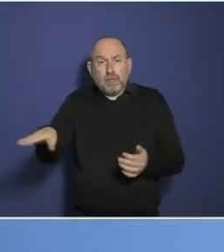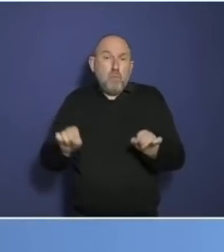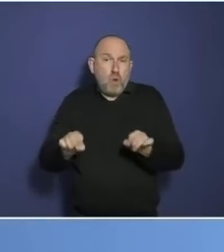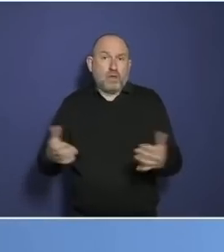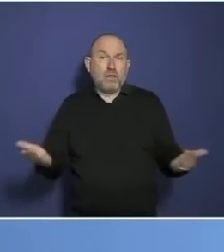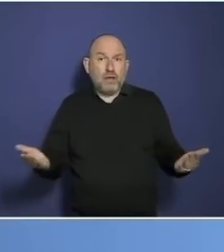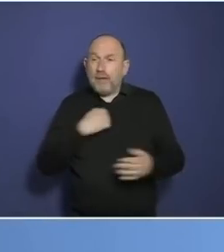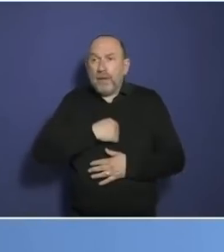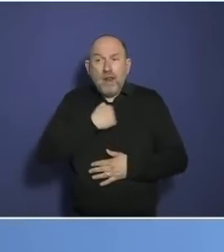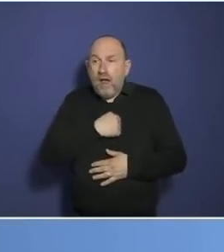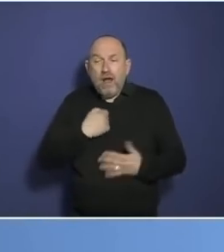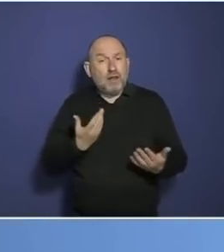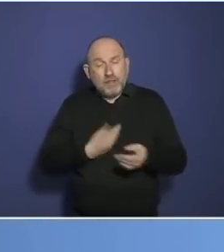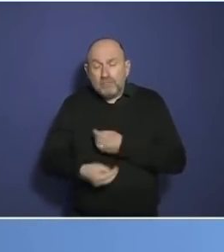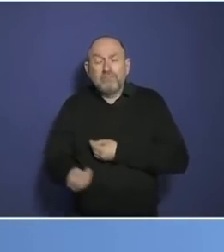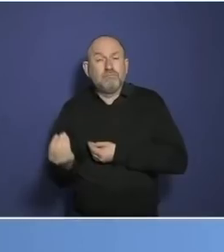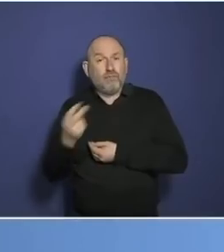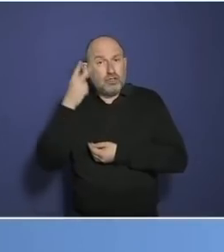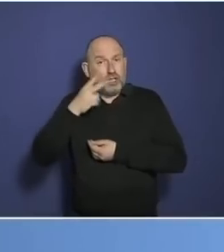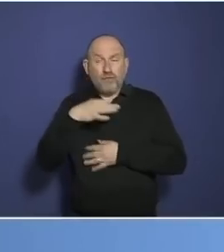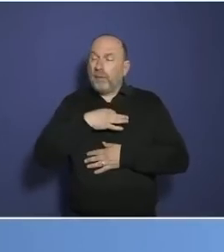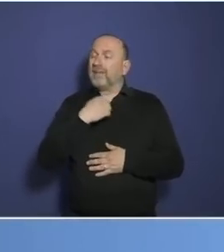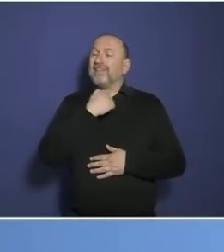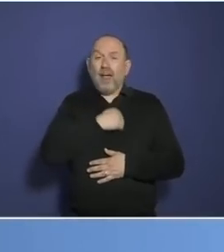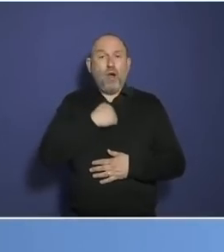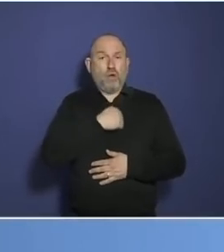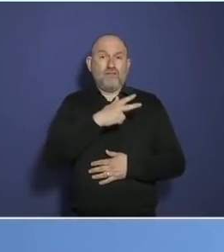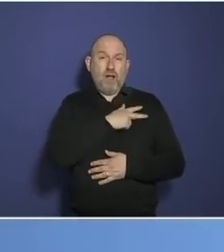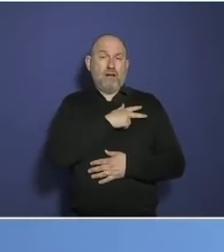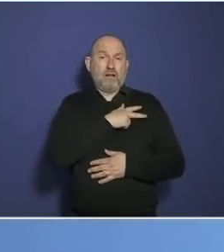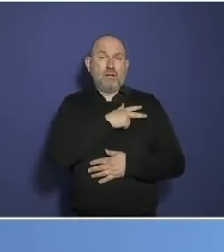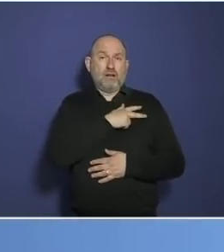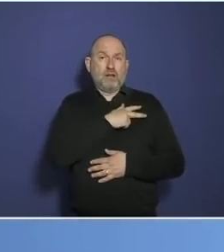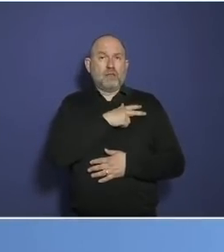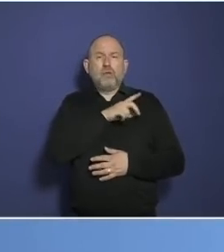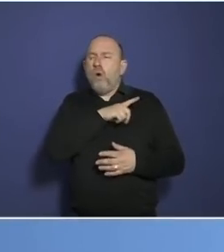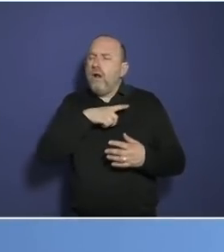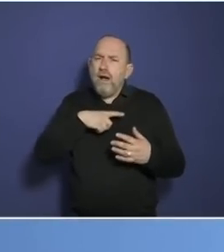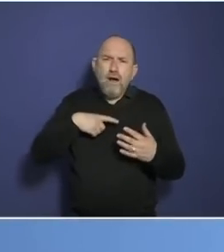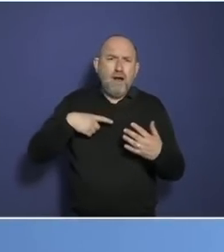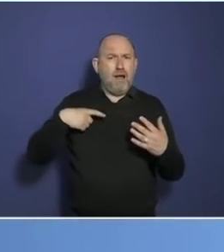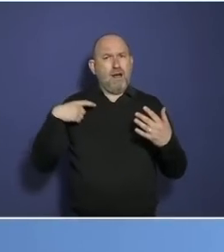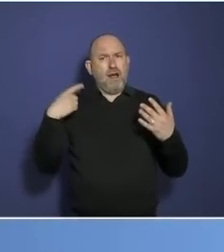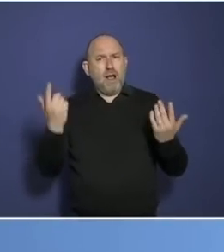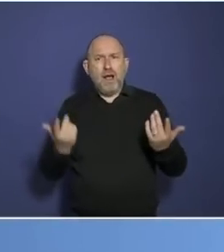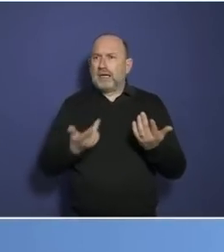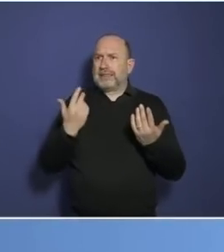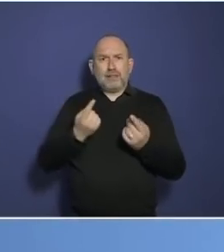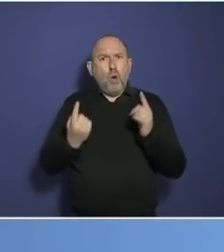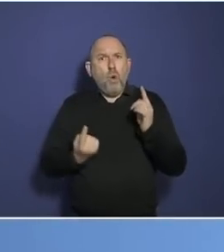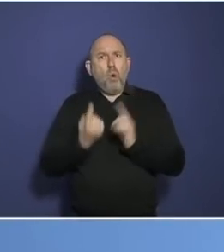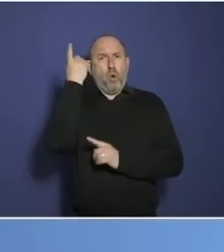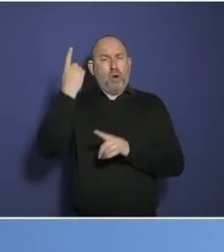und Weise ignoriert, die einfach nur erstaunlich ist. Dass wir über so lange Zeit jetzt schon diese hohen Sterbezahlen